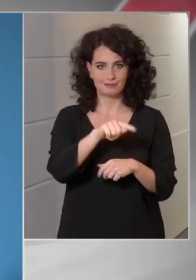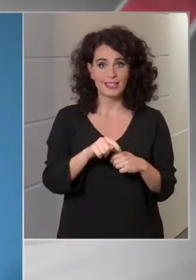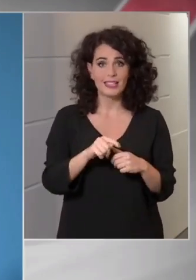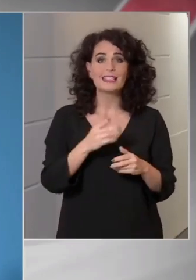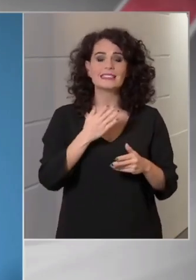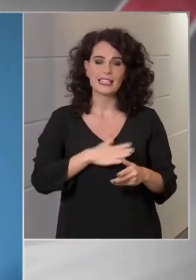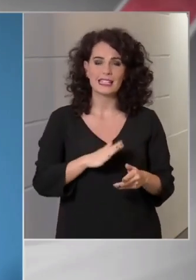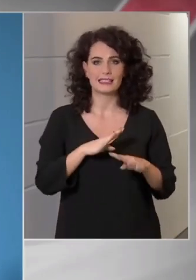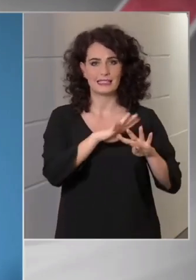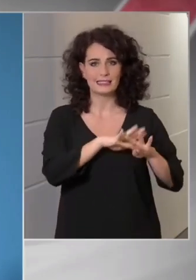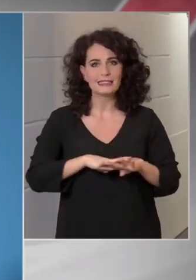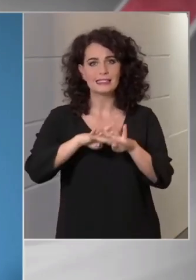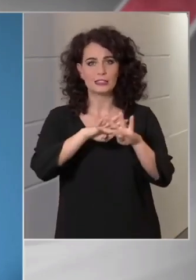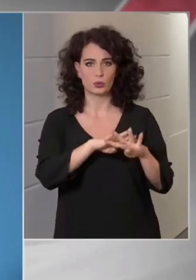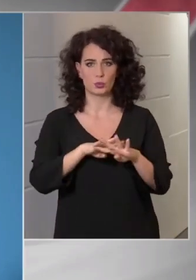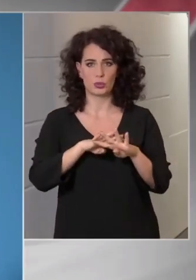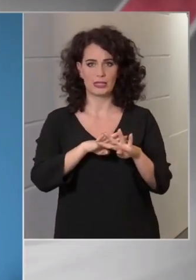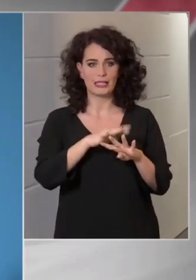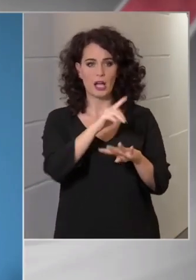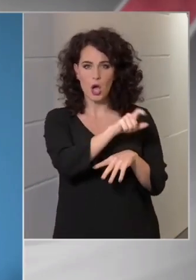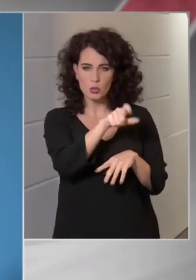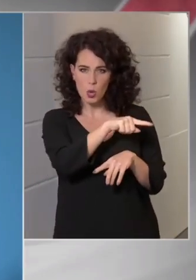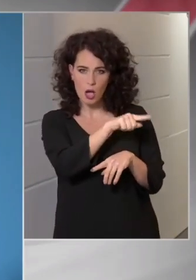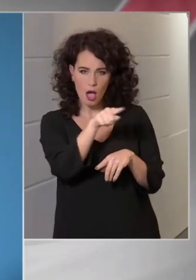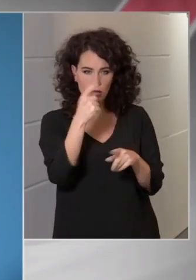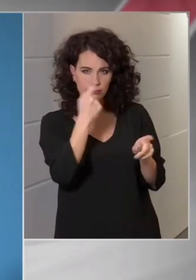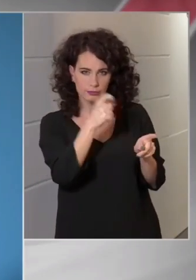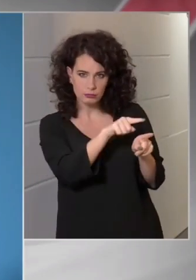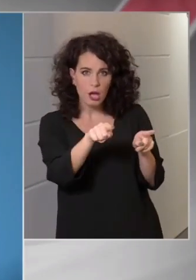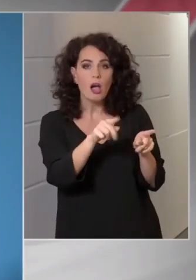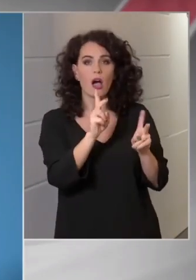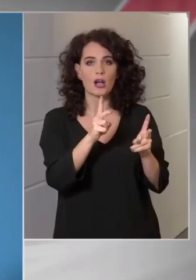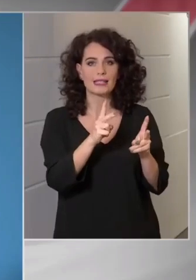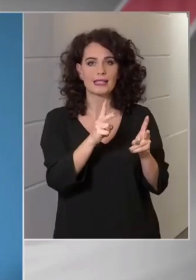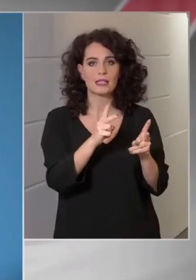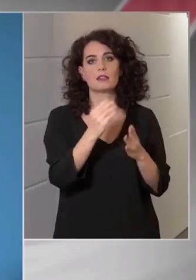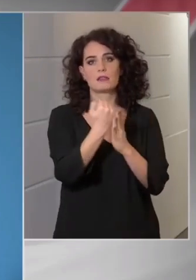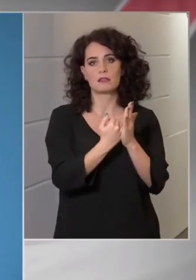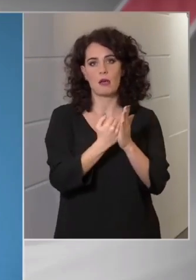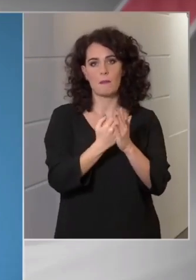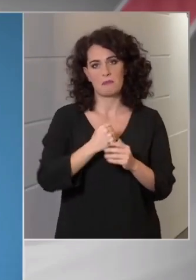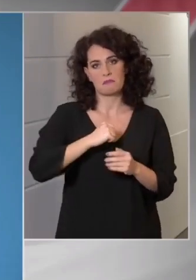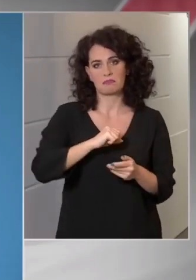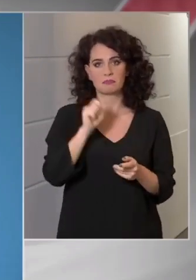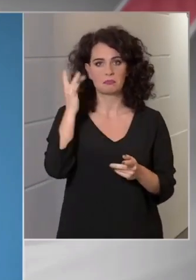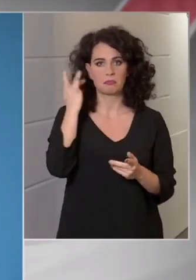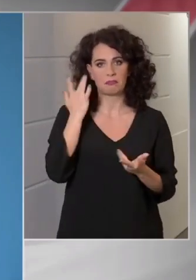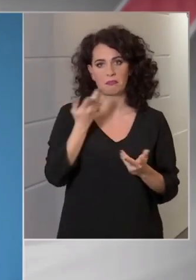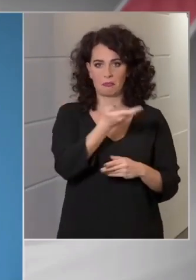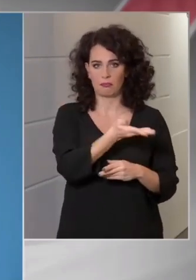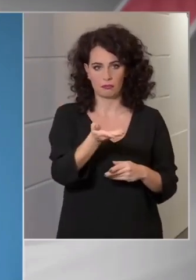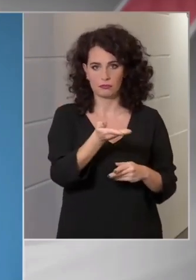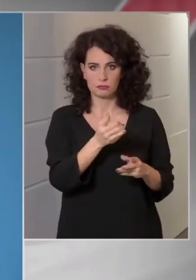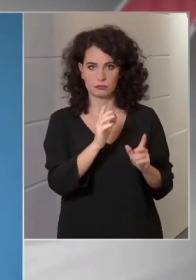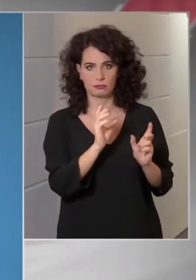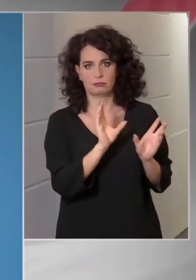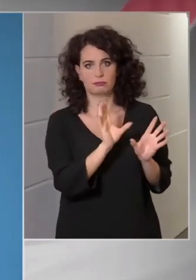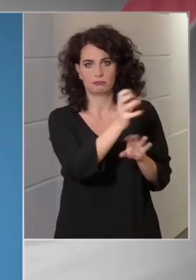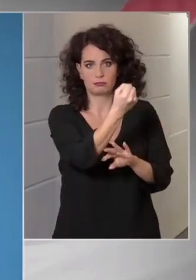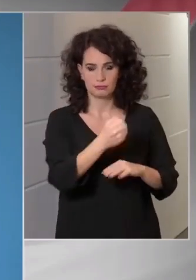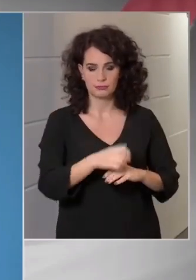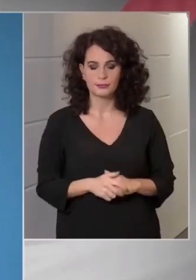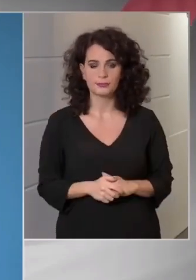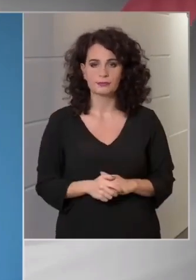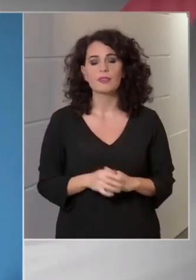ki, azokkal szemben lépjünk fel, akik a szabályokra fittyet hányva veszélyeztetnek másokat. Természetesen továbbra is a